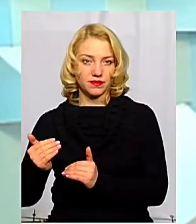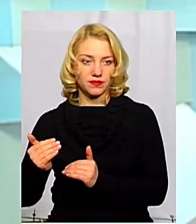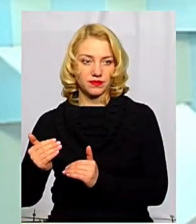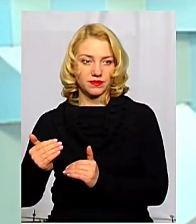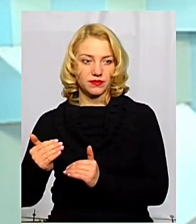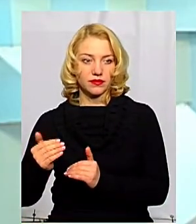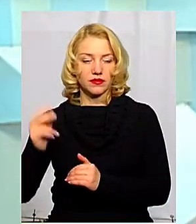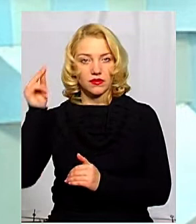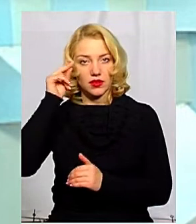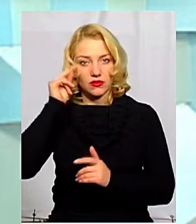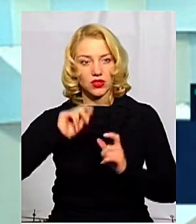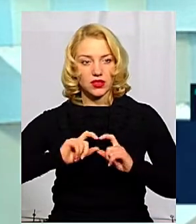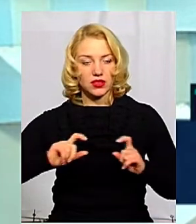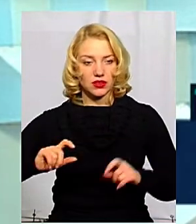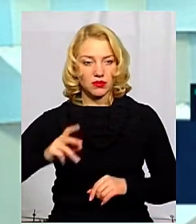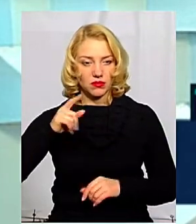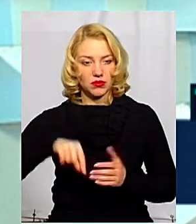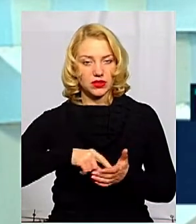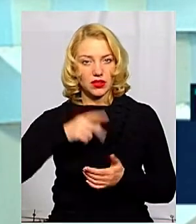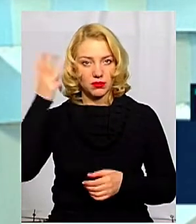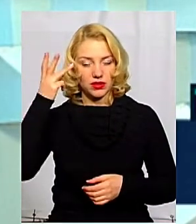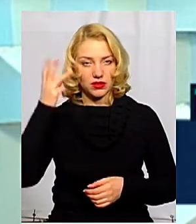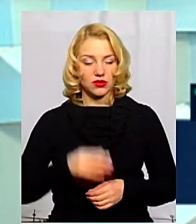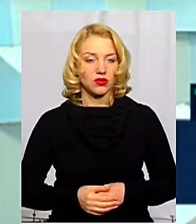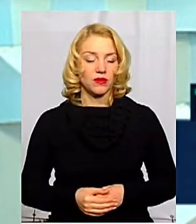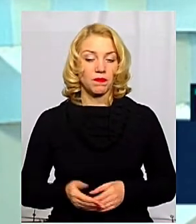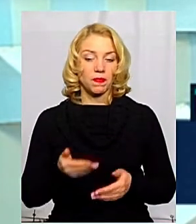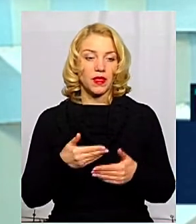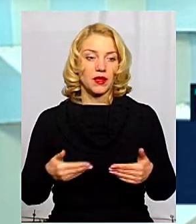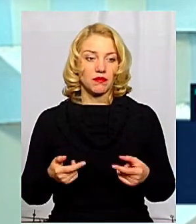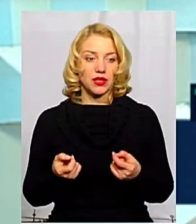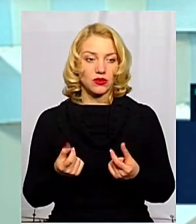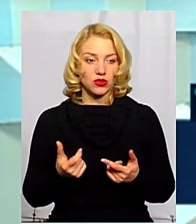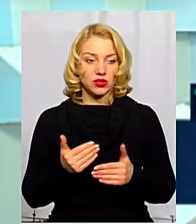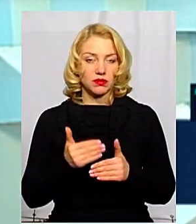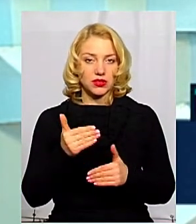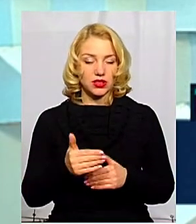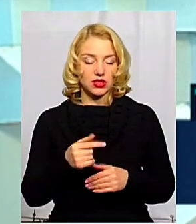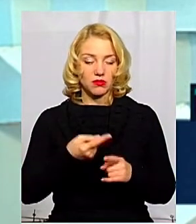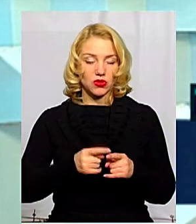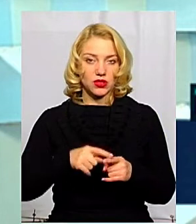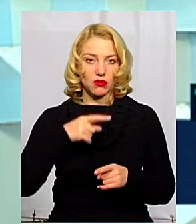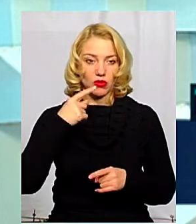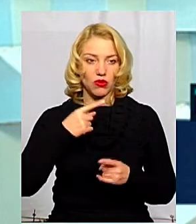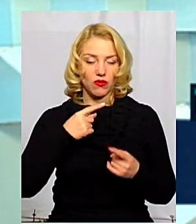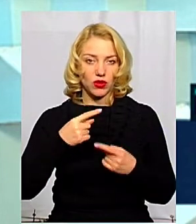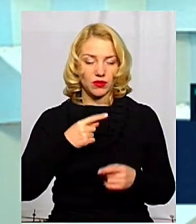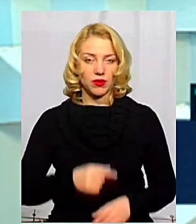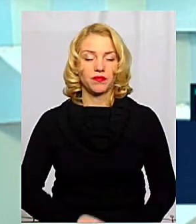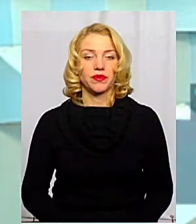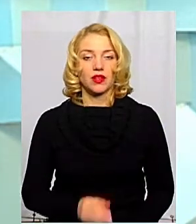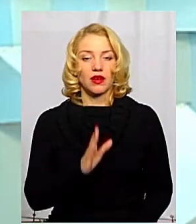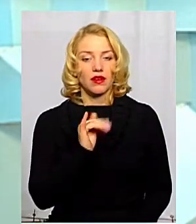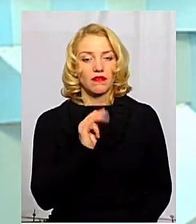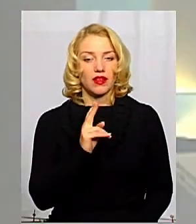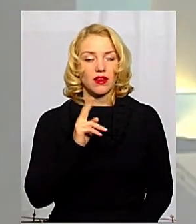в навчальних закладах міста Хмельницького. Ми трошечки пізніше про це поговоримо. Пані Вікторія,